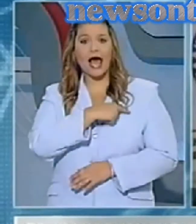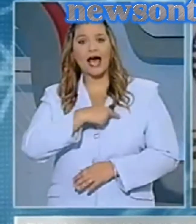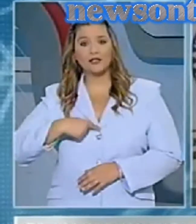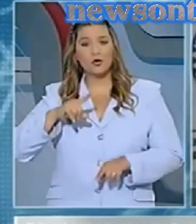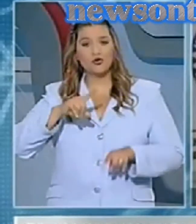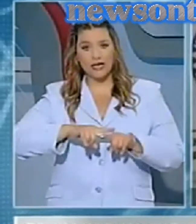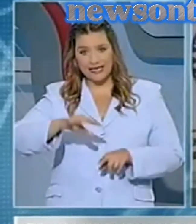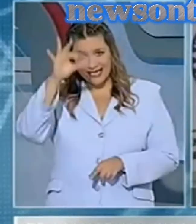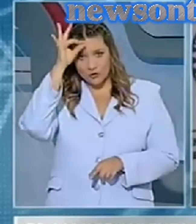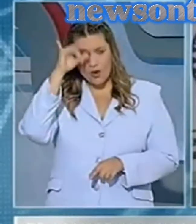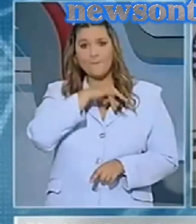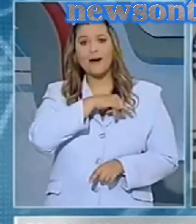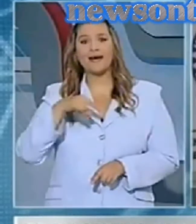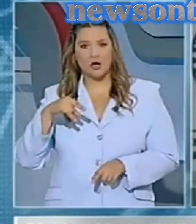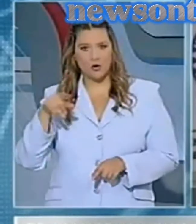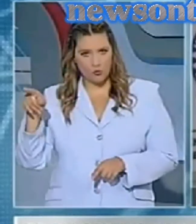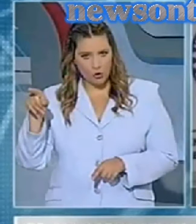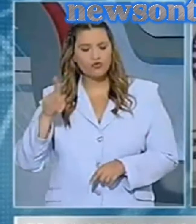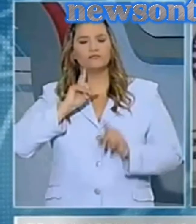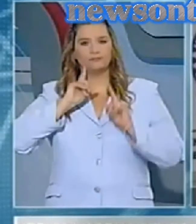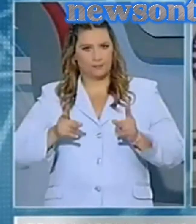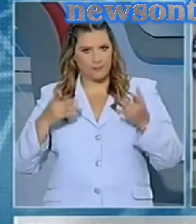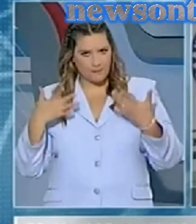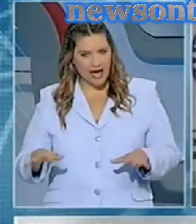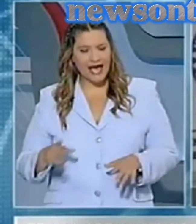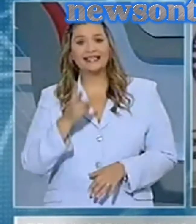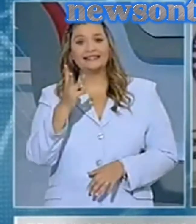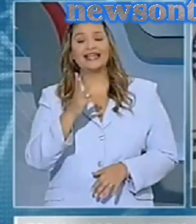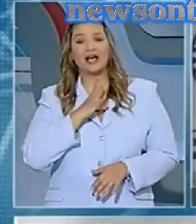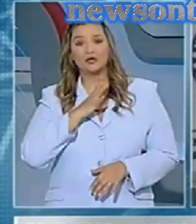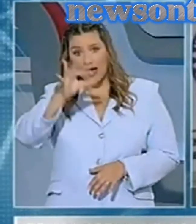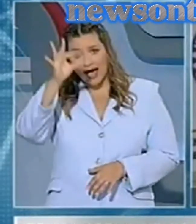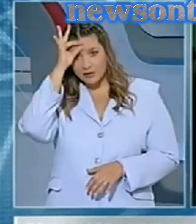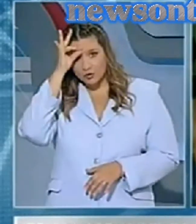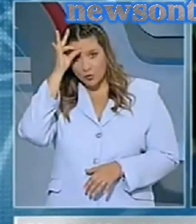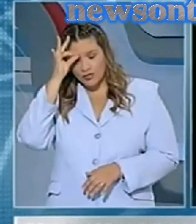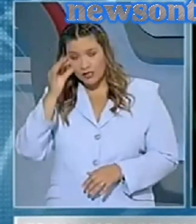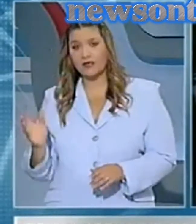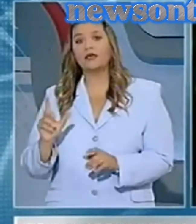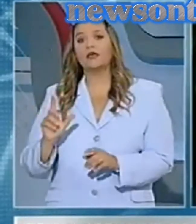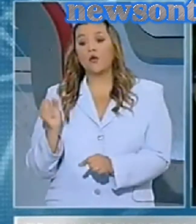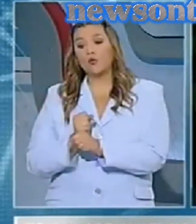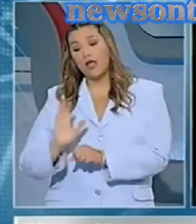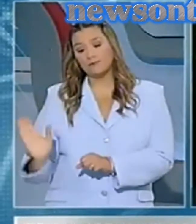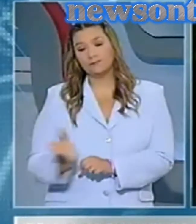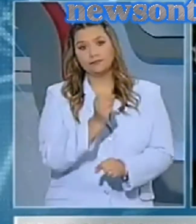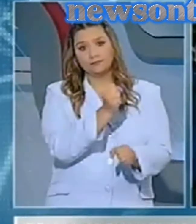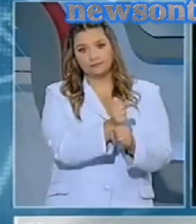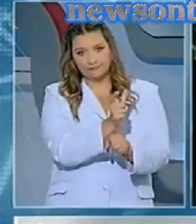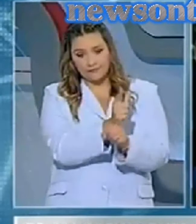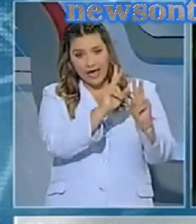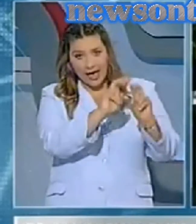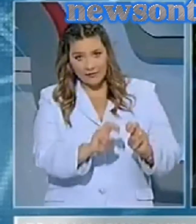Ελληνικής Αστυνομίας, Νικόλαου Παπαγιανόπουλου, πέθηκαν σε διαθεσιμότητα τρεις αστυνομικοί. Οι αστυνομικοί της Υπηρεσίας Ιωτερικών Υποθέσεων